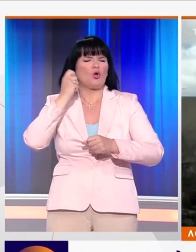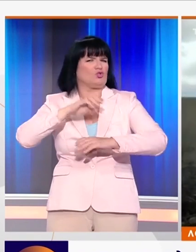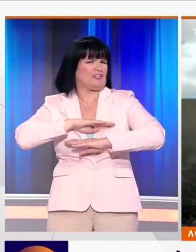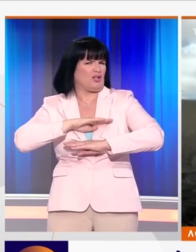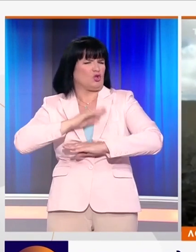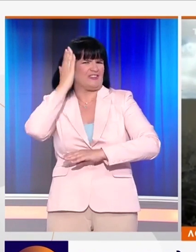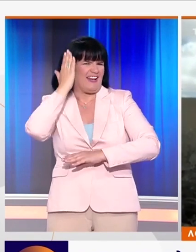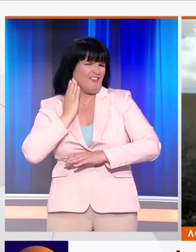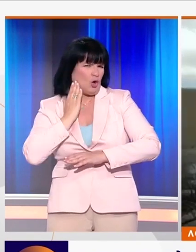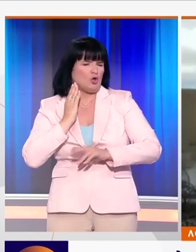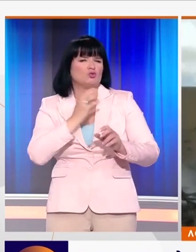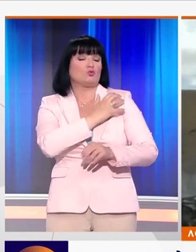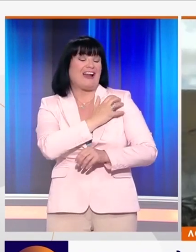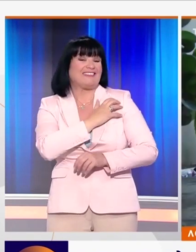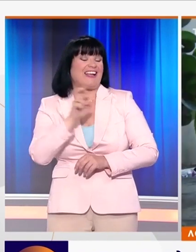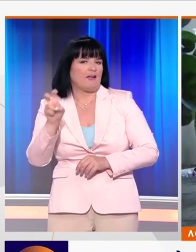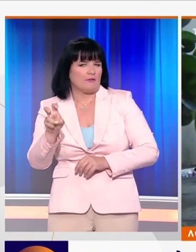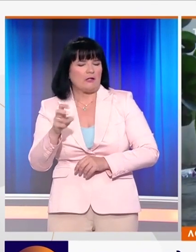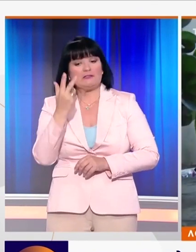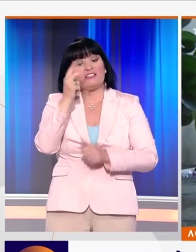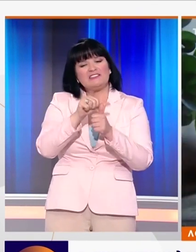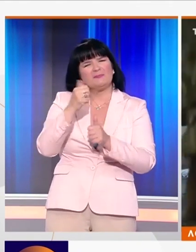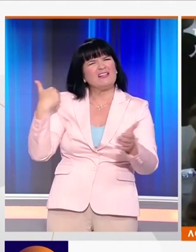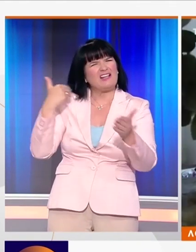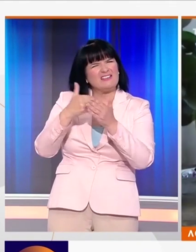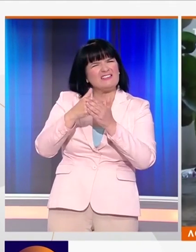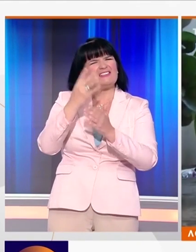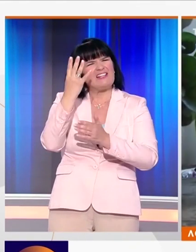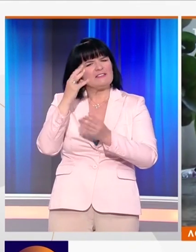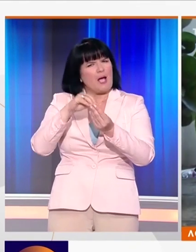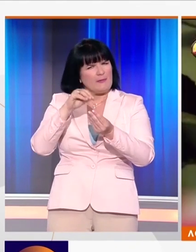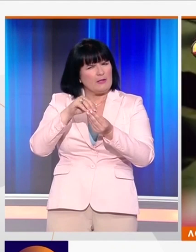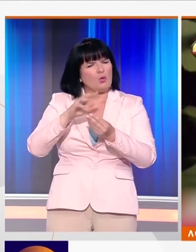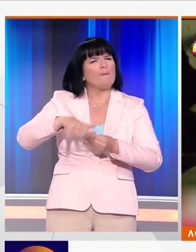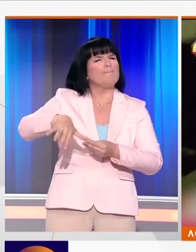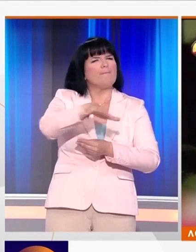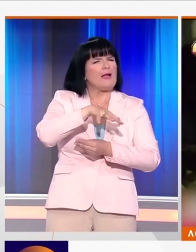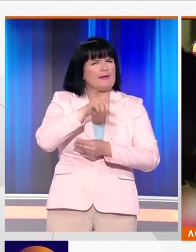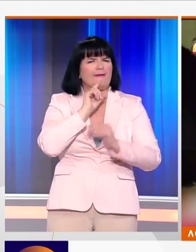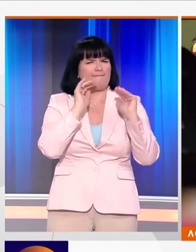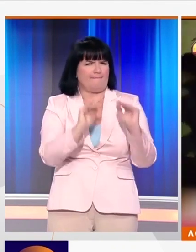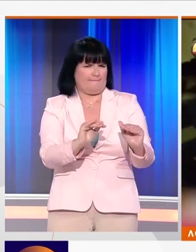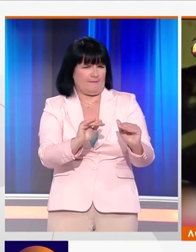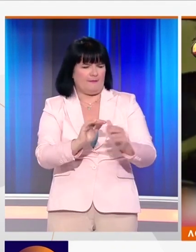του στρατάρχη Χαλίφα Χαφτάρ άρχισε πριν από τρεις μήνες, την 4η Απριλίου, την ευρείας κλίμακα σε επιχείρησή του.